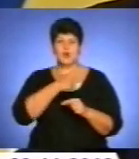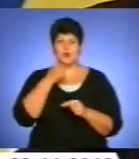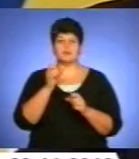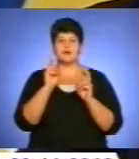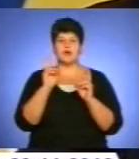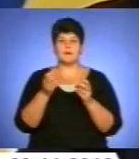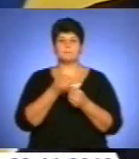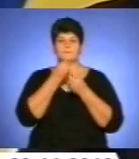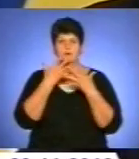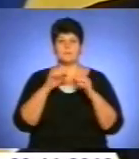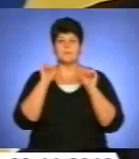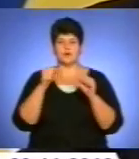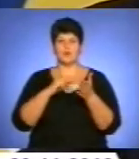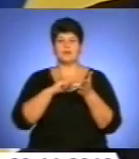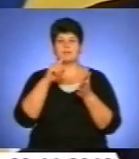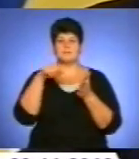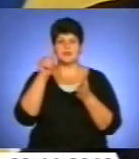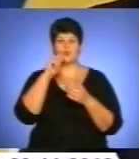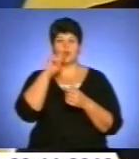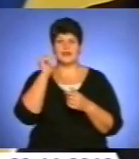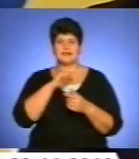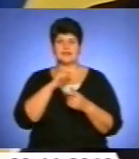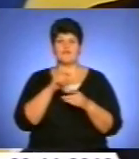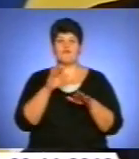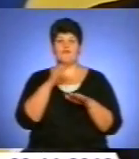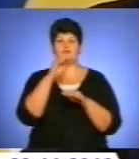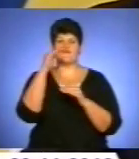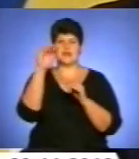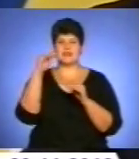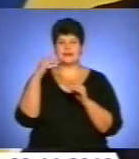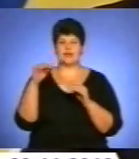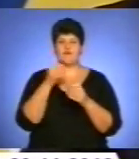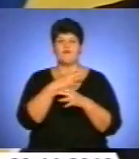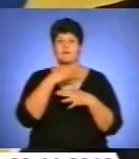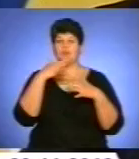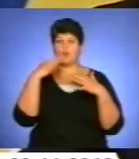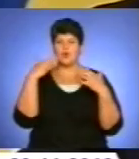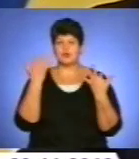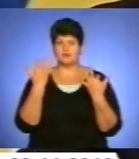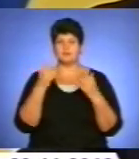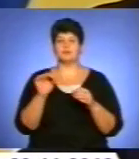я можу відмітити продвіження України в рейтингах во многих. Причем, сразу на